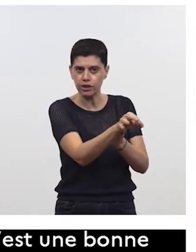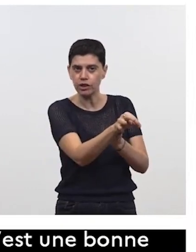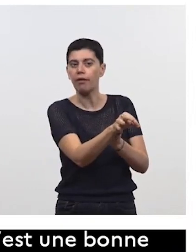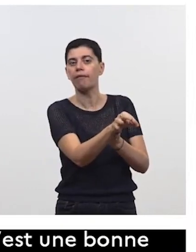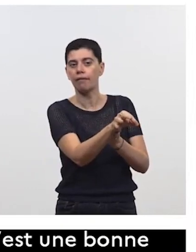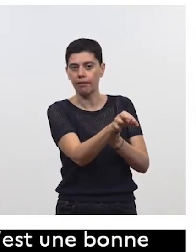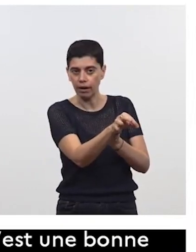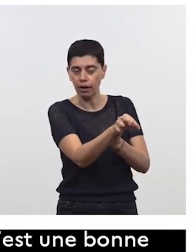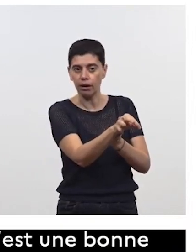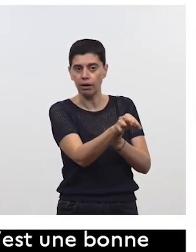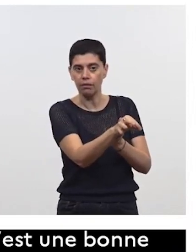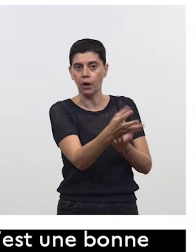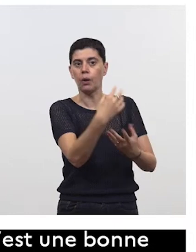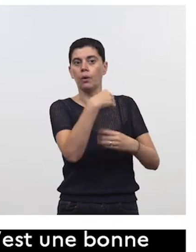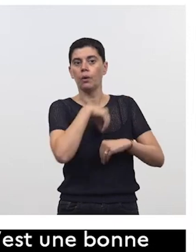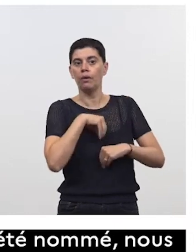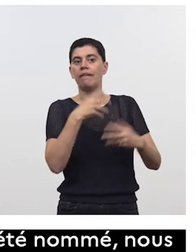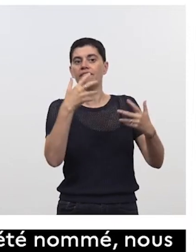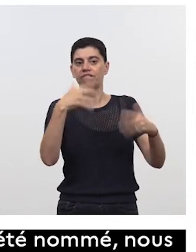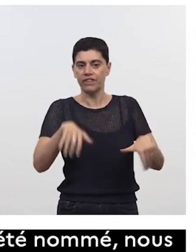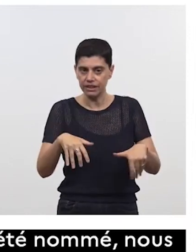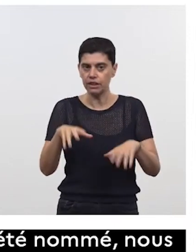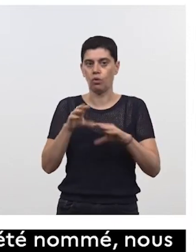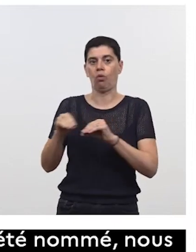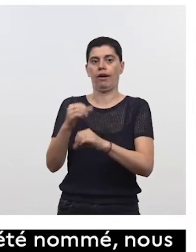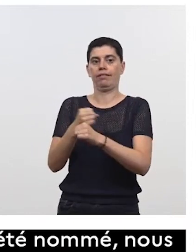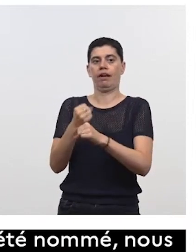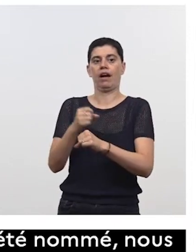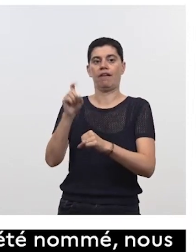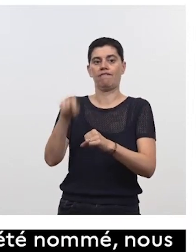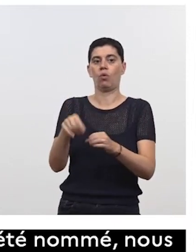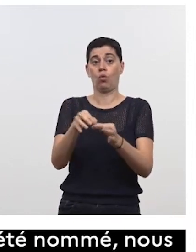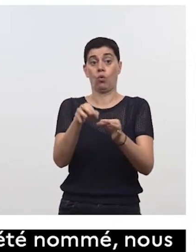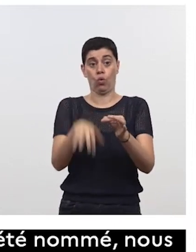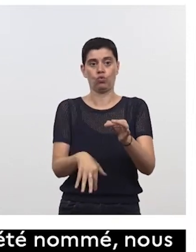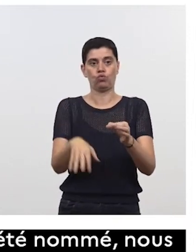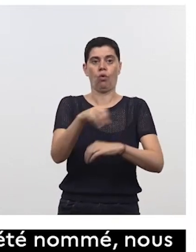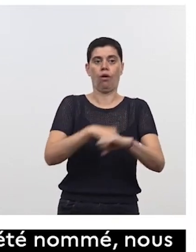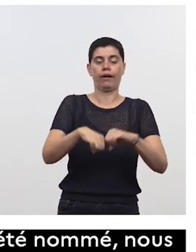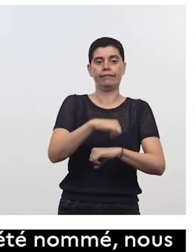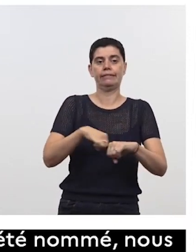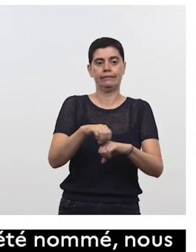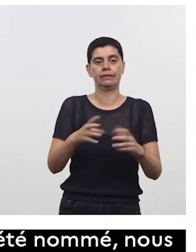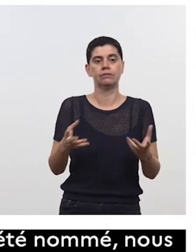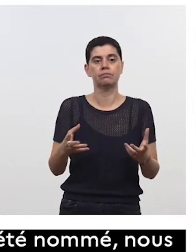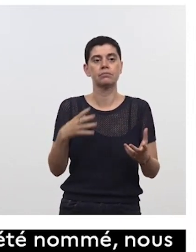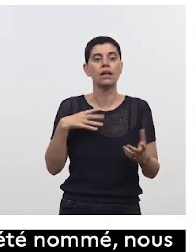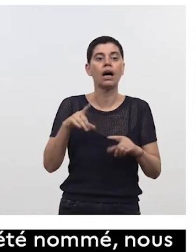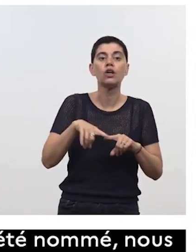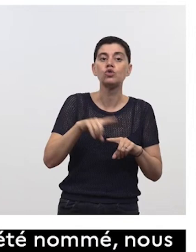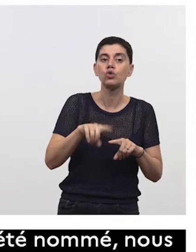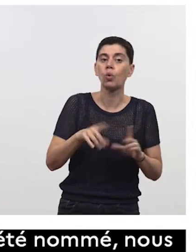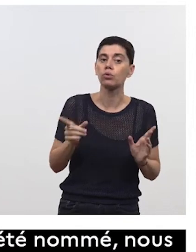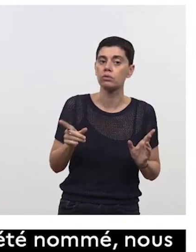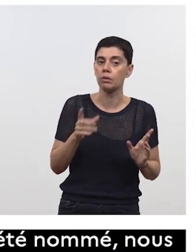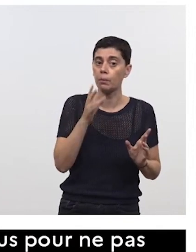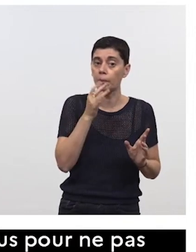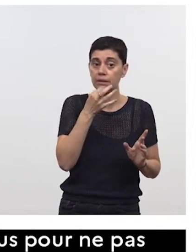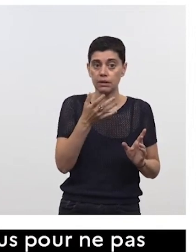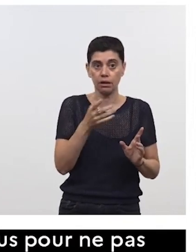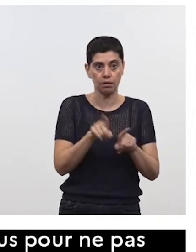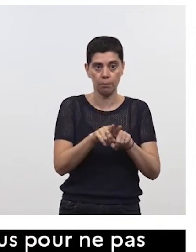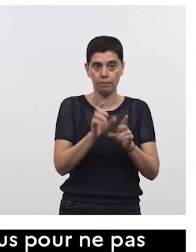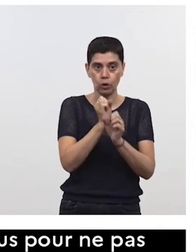travail entre les deux états majeurs des deux armées de terre pour en tirer des conclusions on ne peut pas tout dire il y a des choses qui sont dans le champ du secret défense